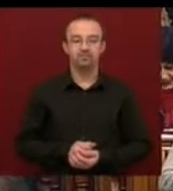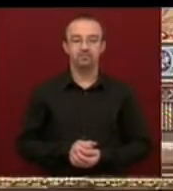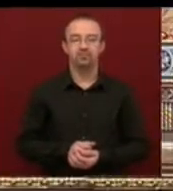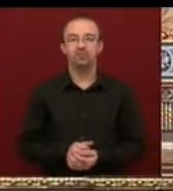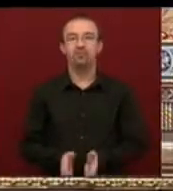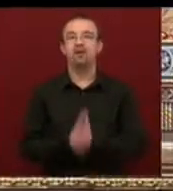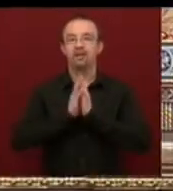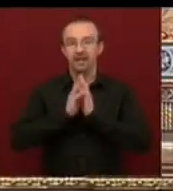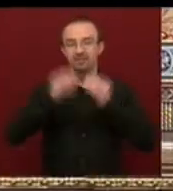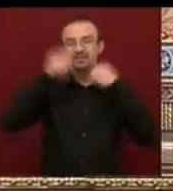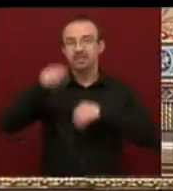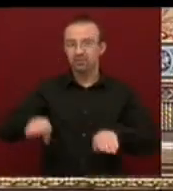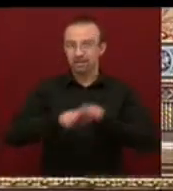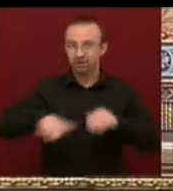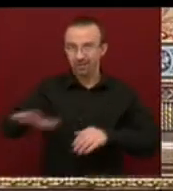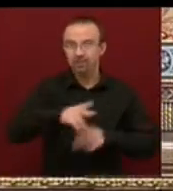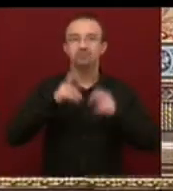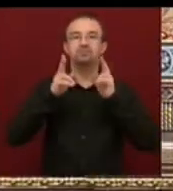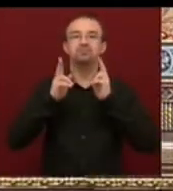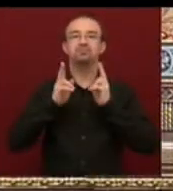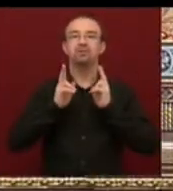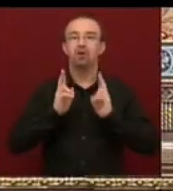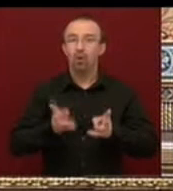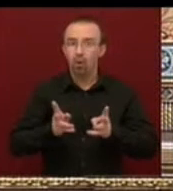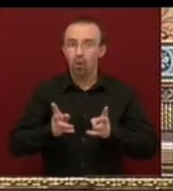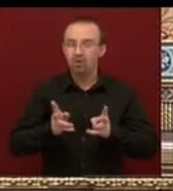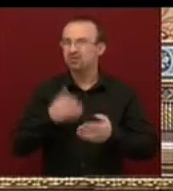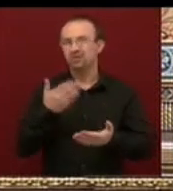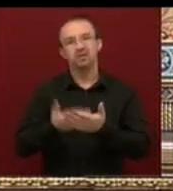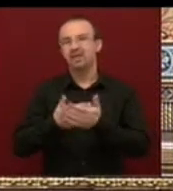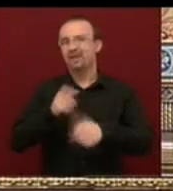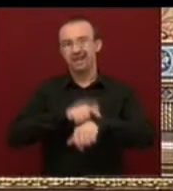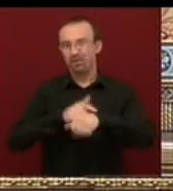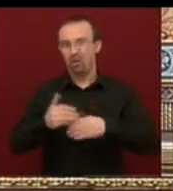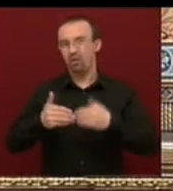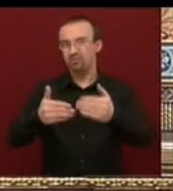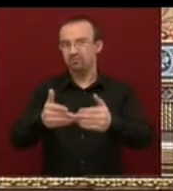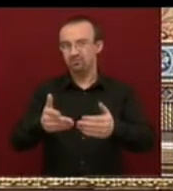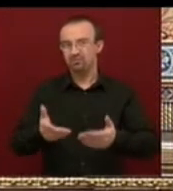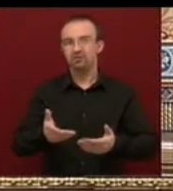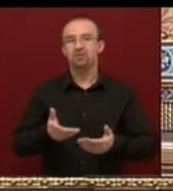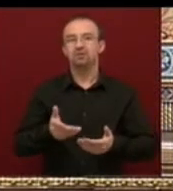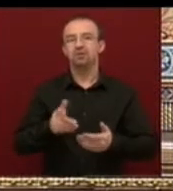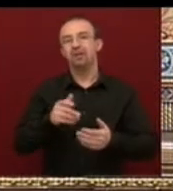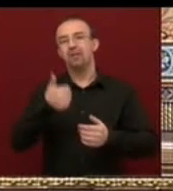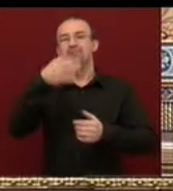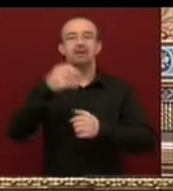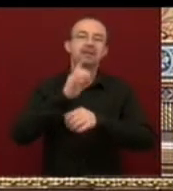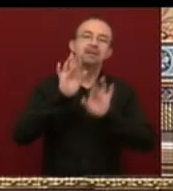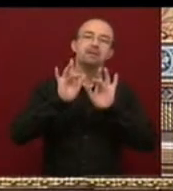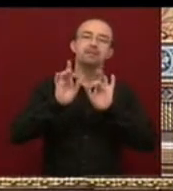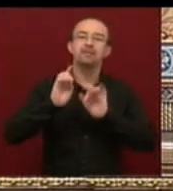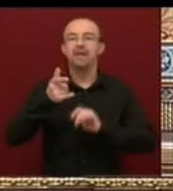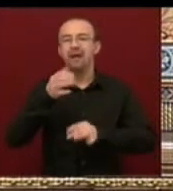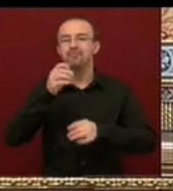Kérem, tisztelt képviselőtársáimat, hogy ne jének vissza azzal a lehetőséggel, amit felkináldok, hogy néhány másodpercet hagyok